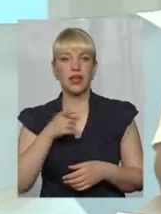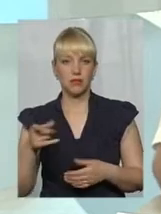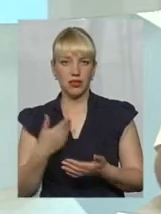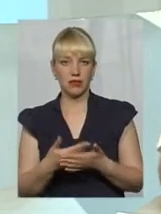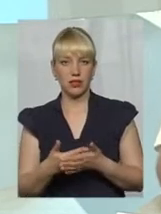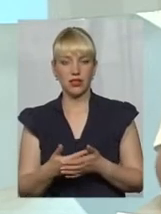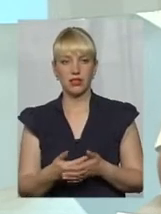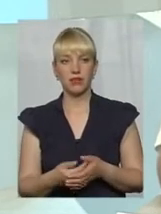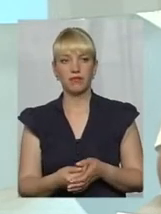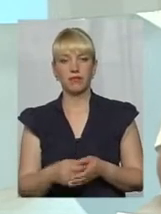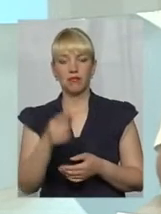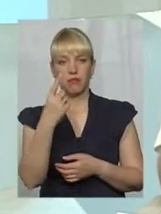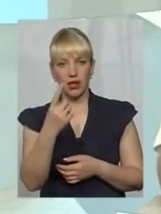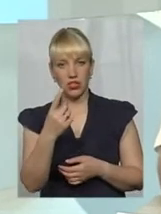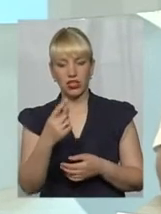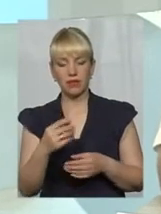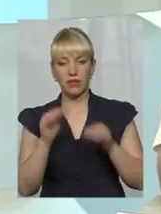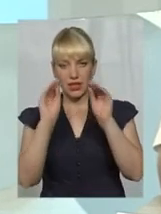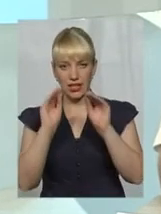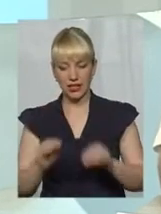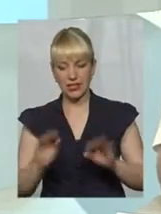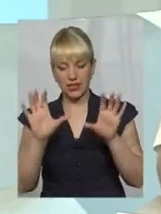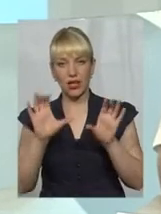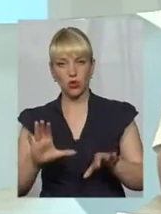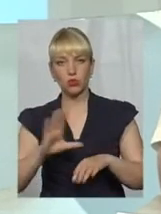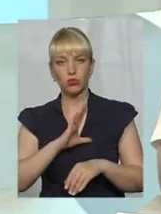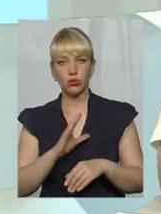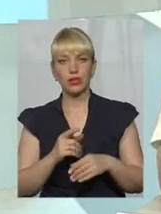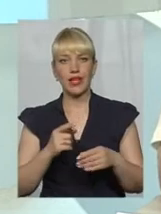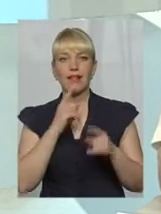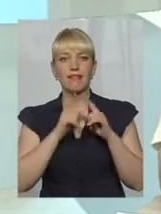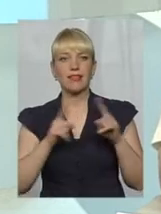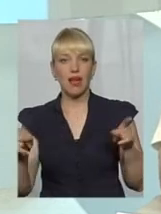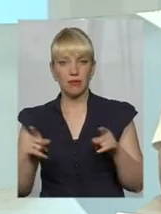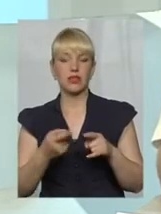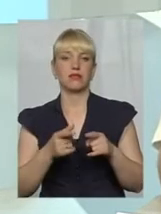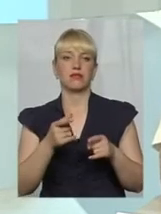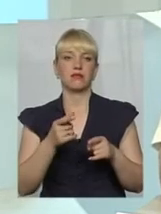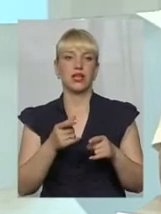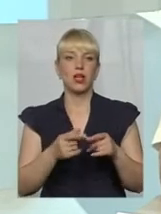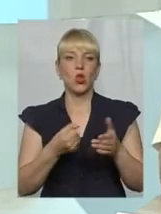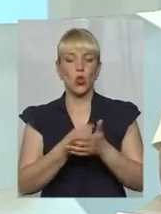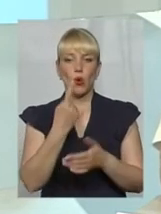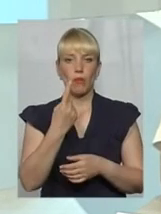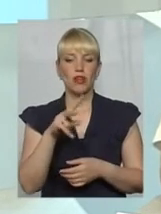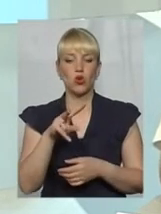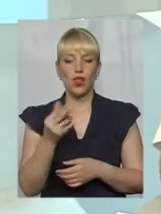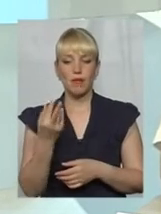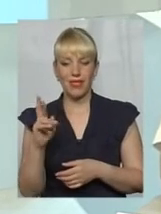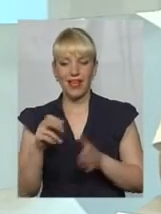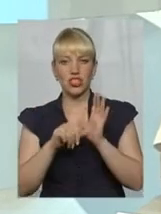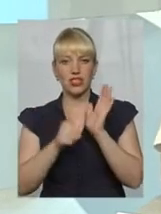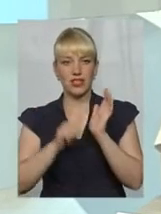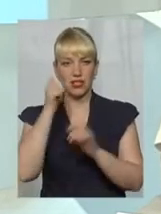там в першій редакції закону був термін, там до 1 липня 2016 року, але